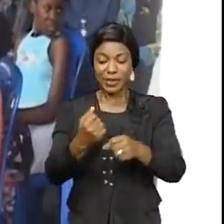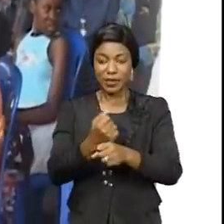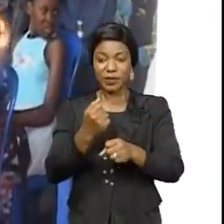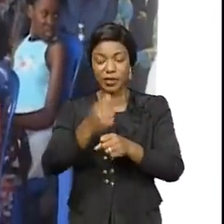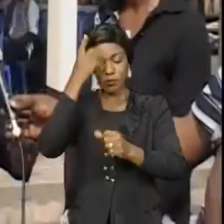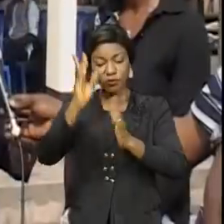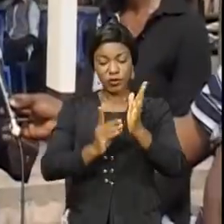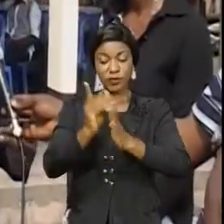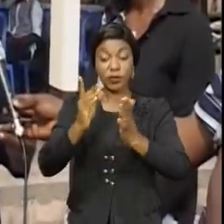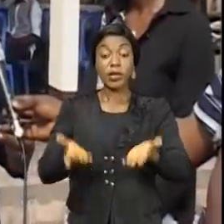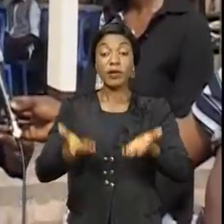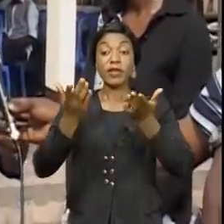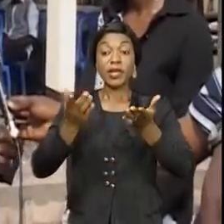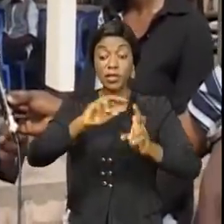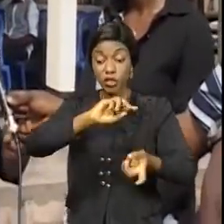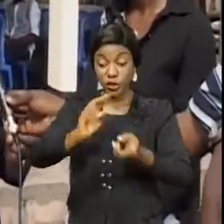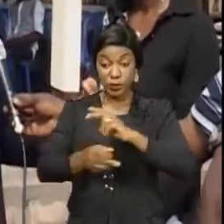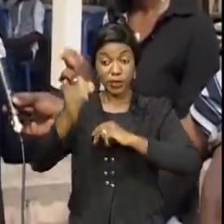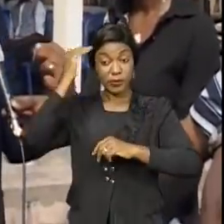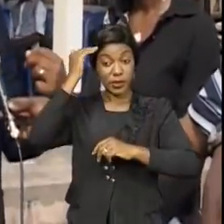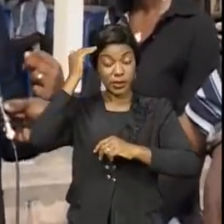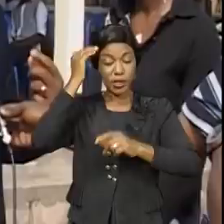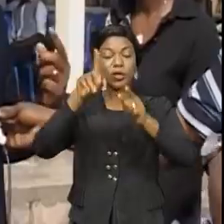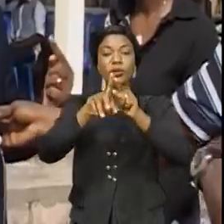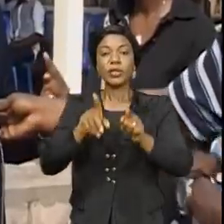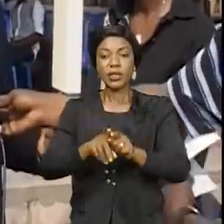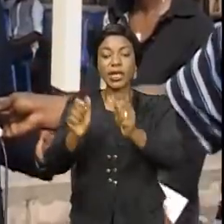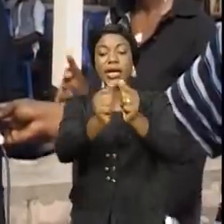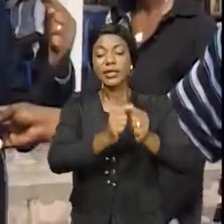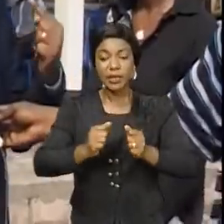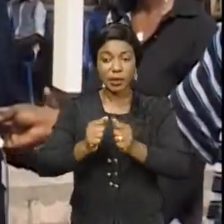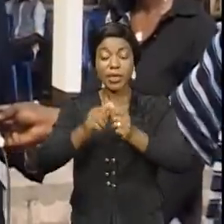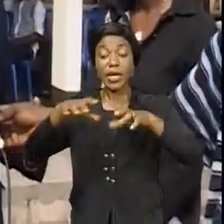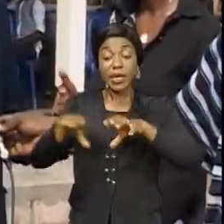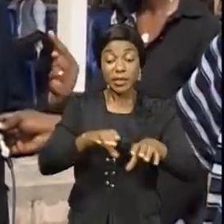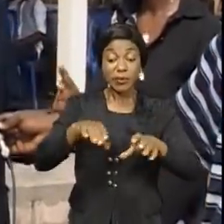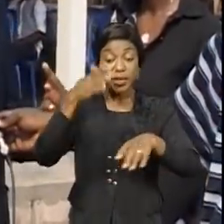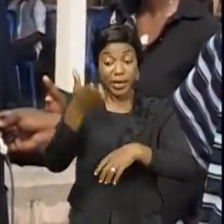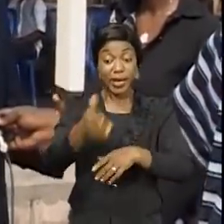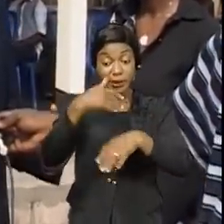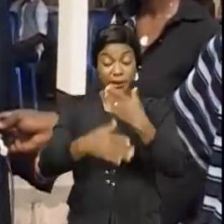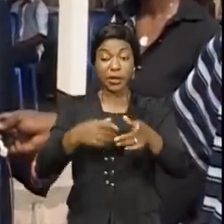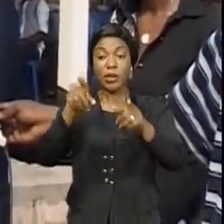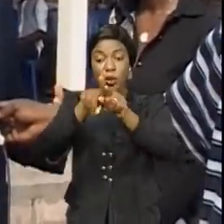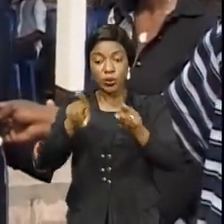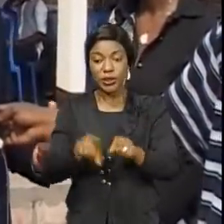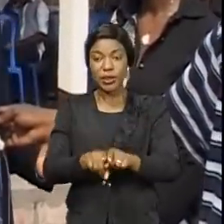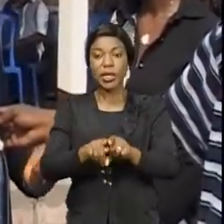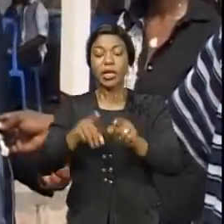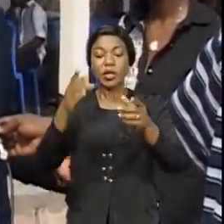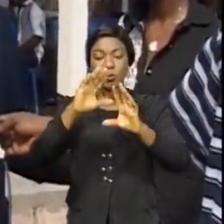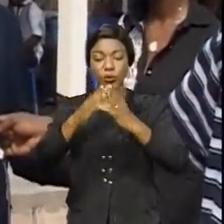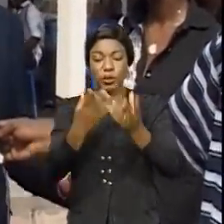développer l'éveil, le changement de mentalité, en un mot pour que cet examen soit fait, de sorte que les